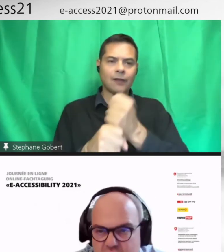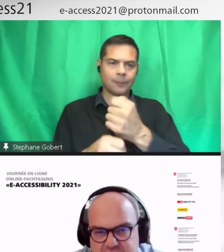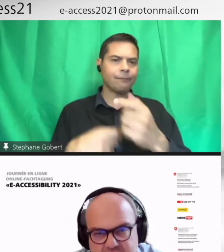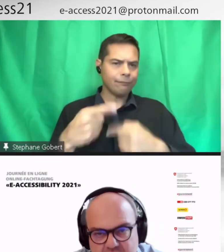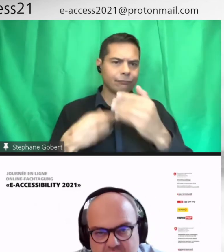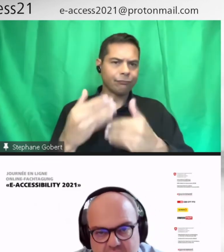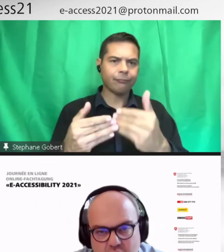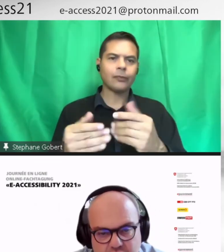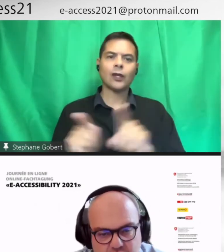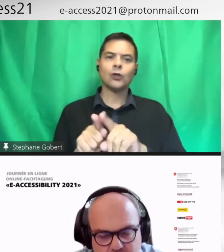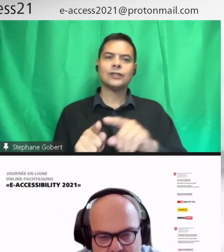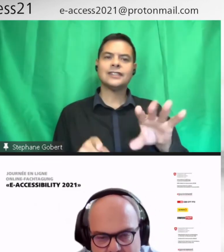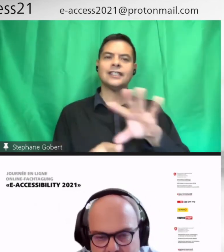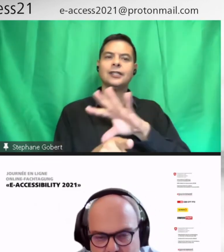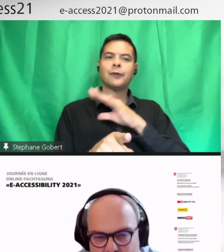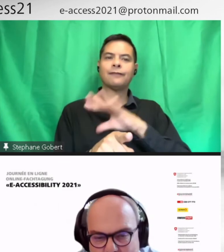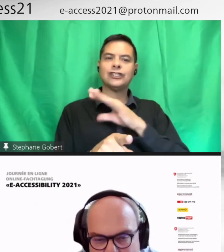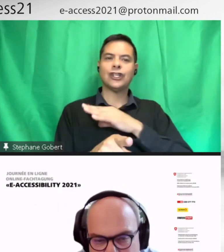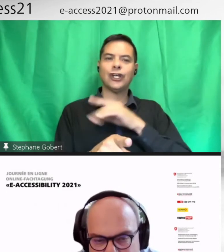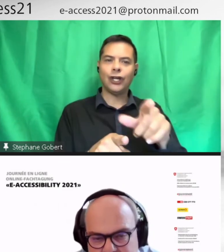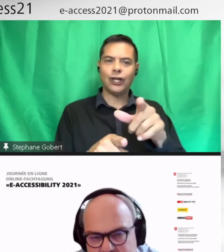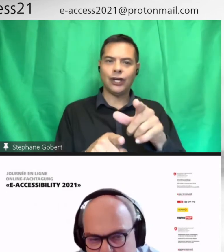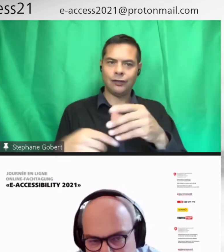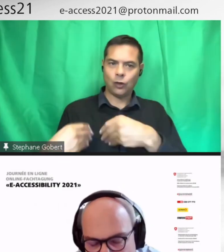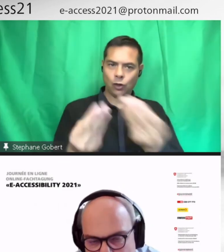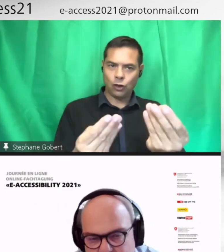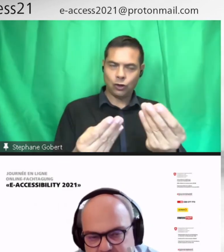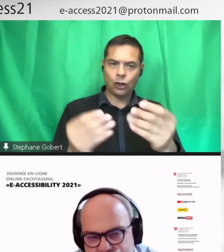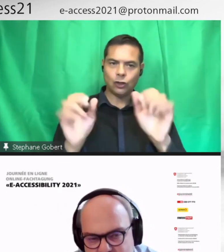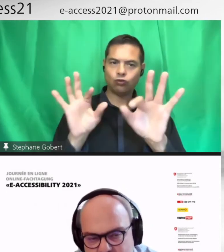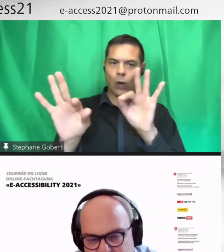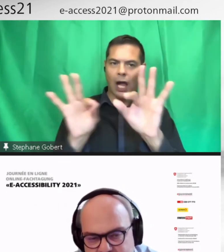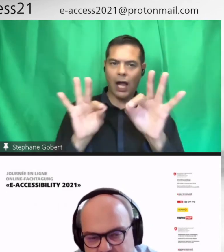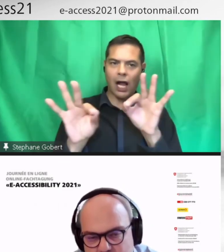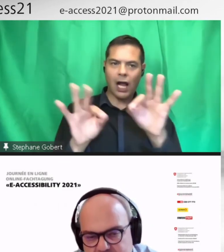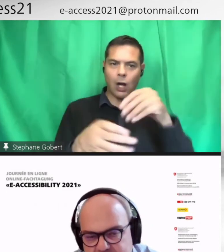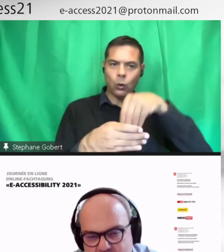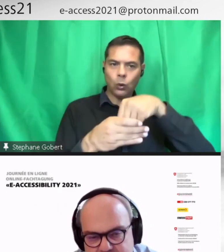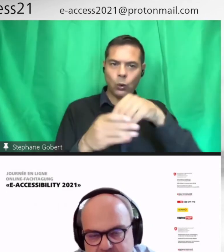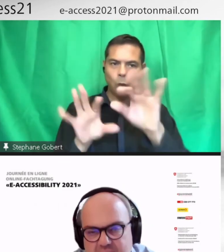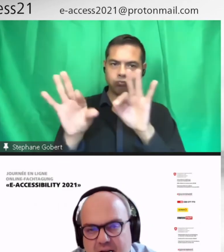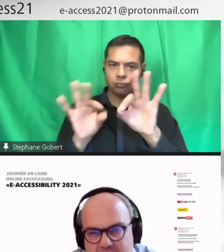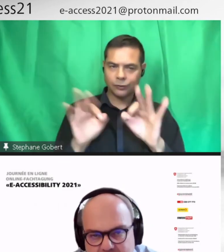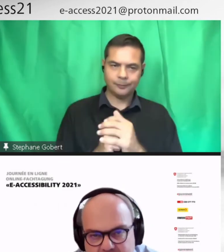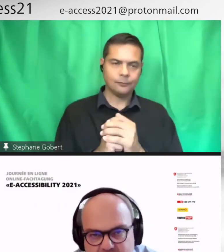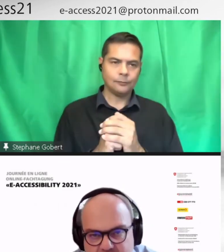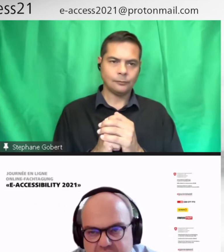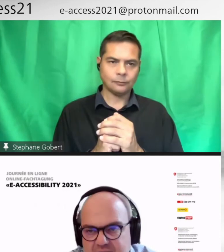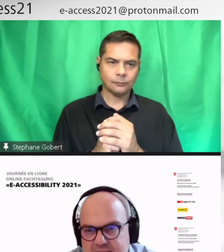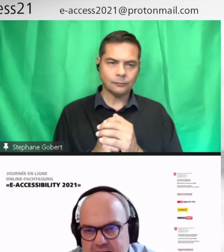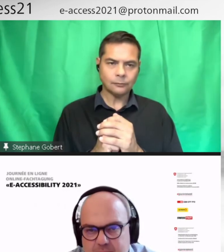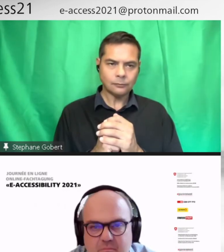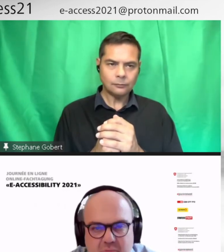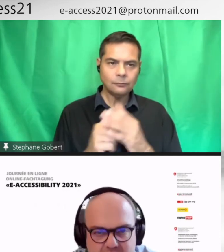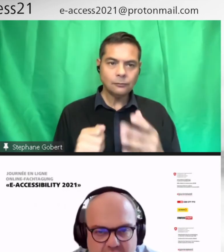aussi le contenu. Donc, on voit apparaître dans l'apprentissage, dans la réflexion de l'apprentissage aussi, l'intelligence artificielle.